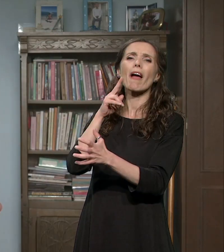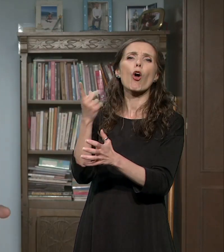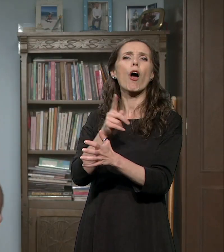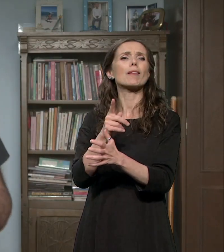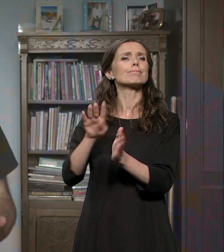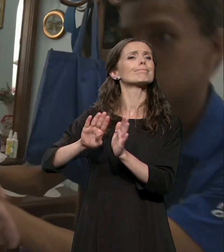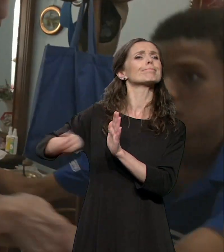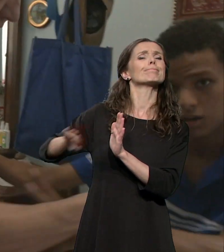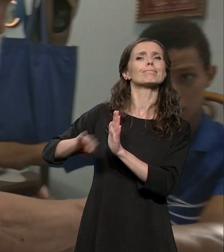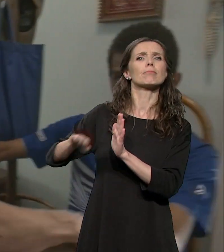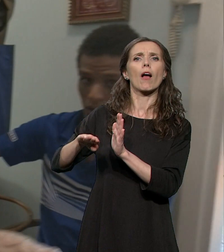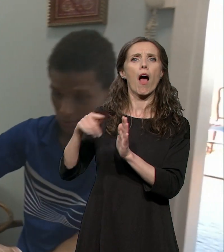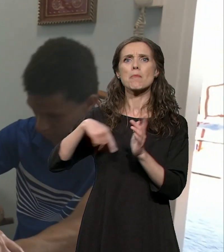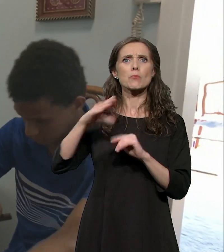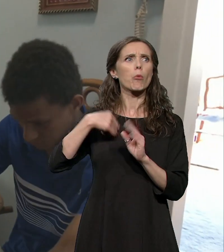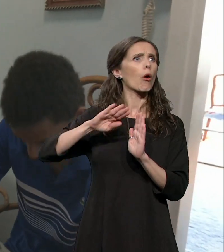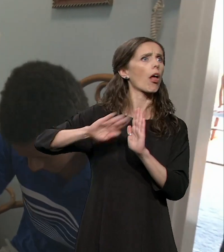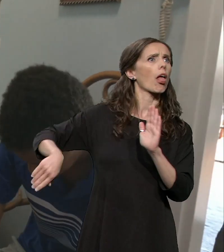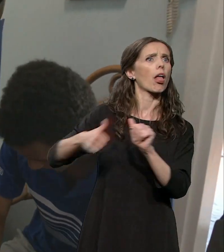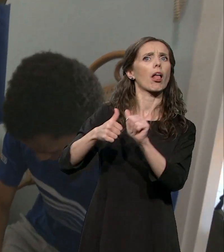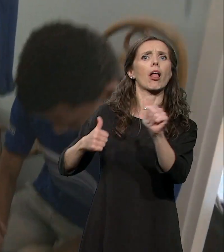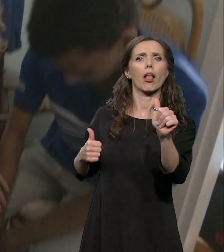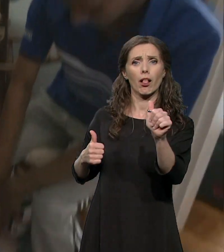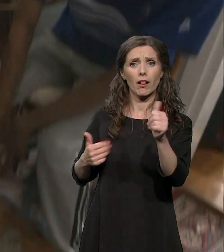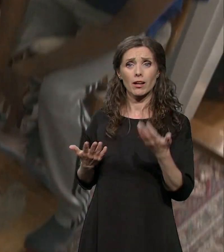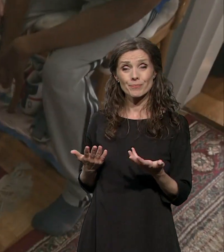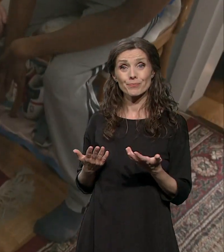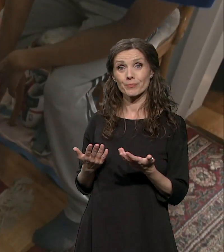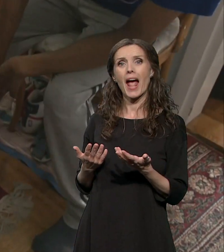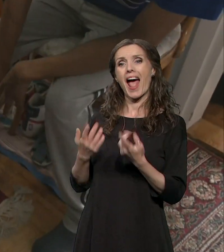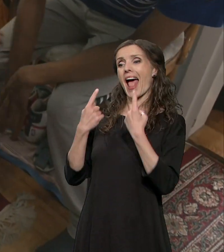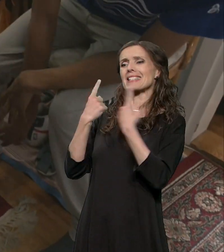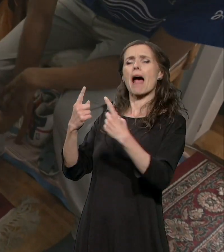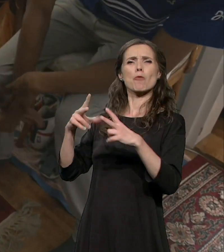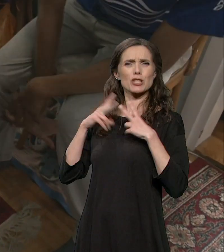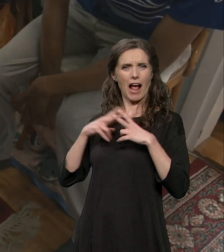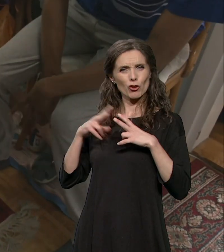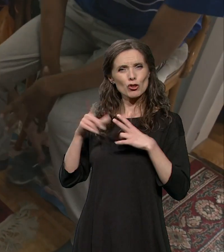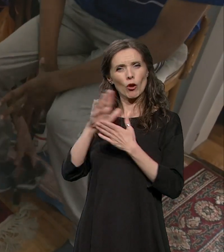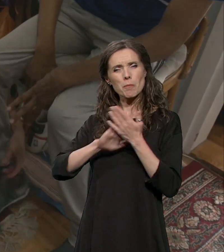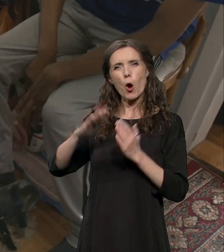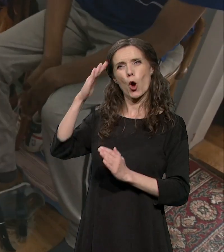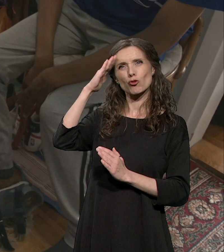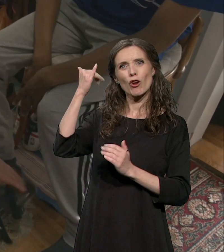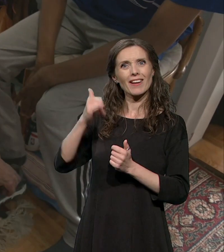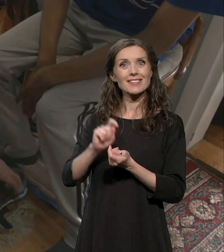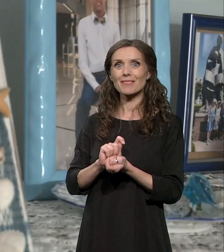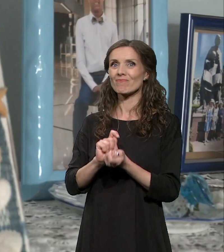iza sebe. Samostalni život je evoluirao. U početku je označavao